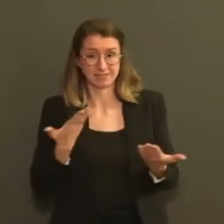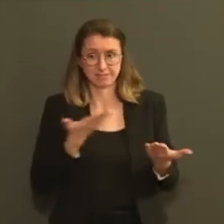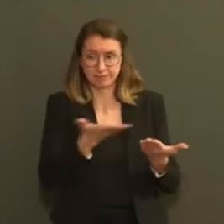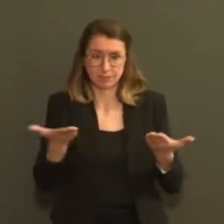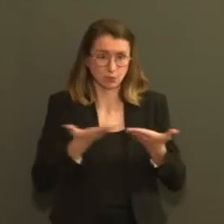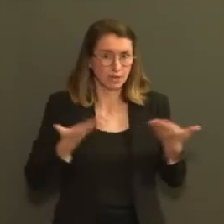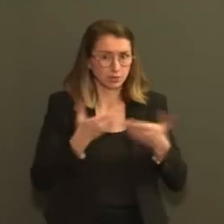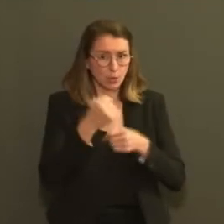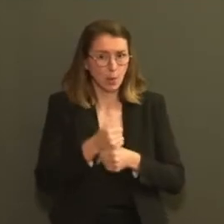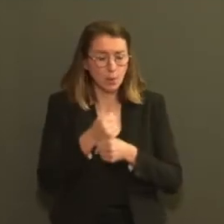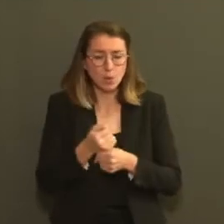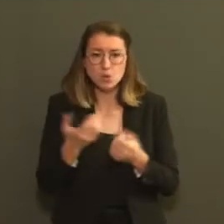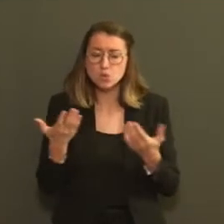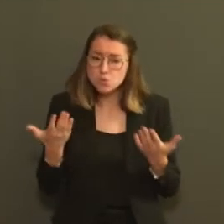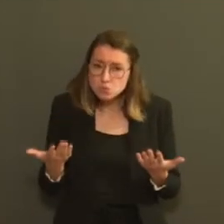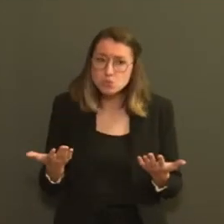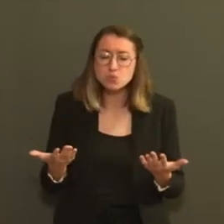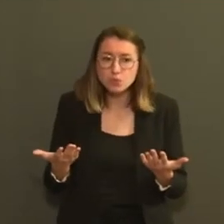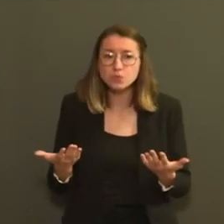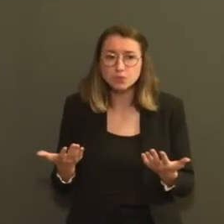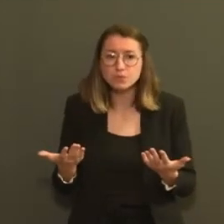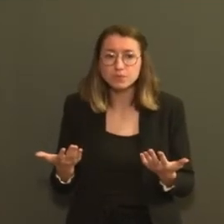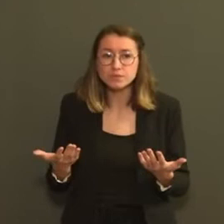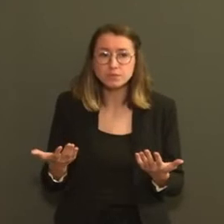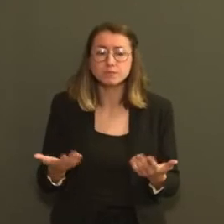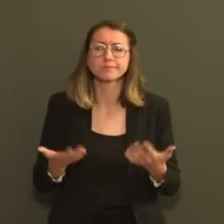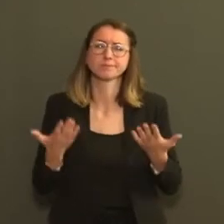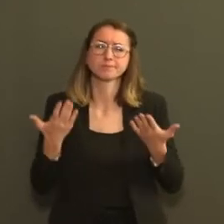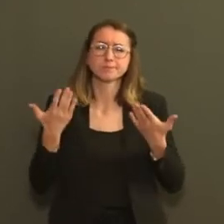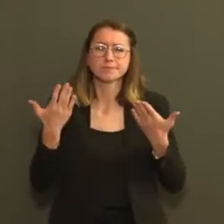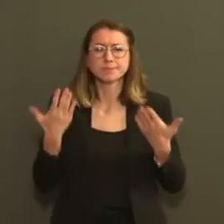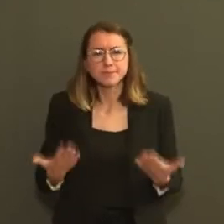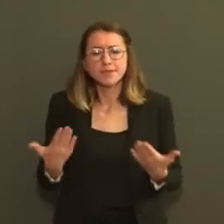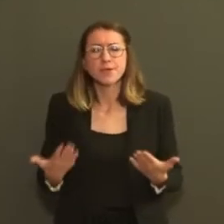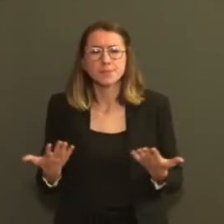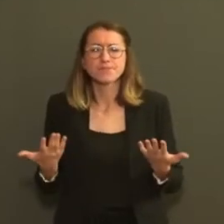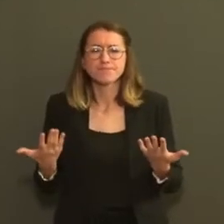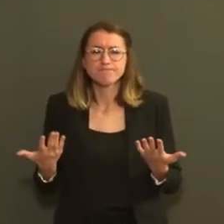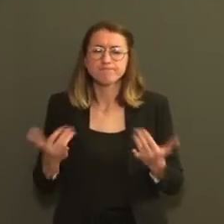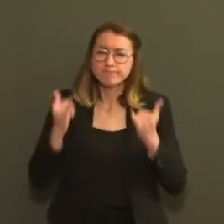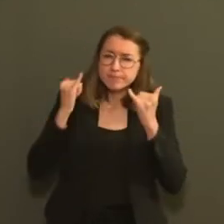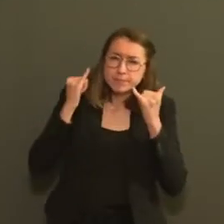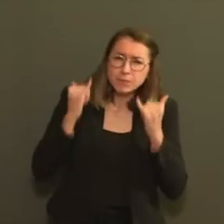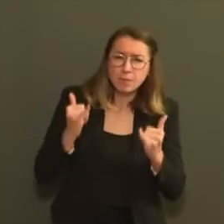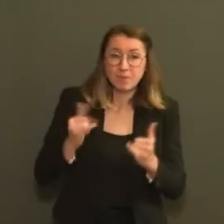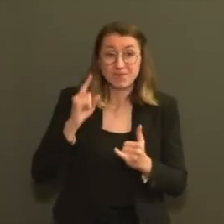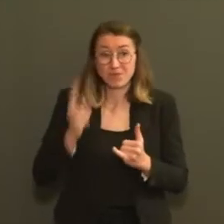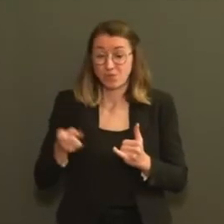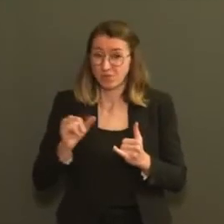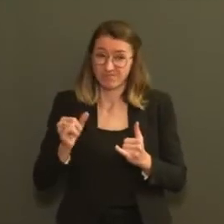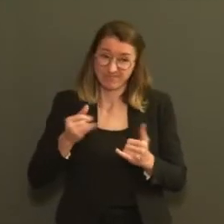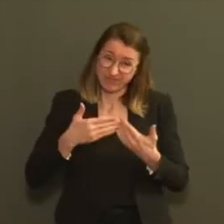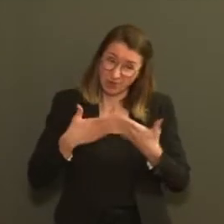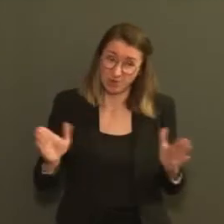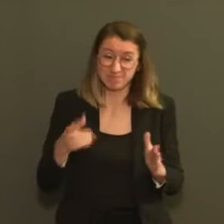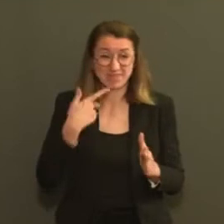Alors, je pense que cette fois-ci, effectivement, il est difficile de ne pas employer le terme de deuxième vague.